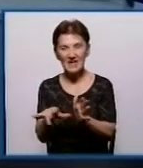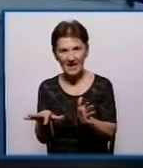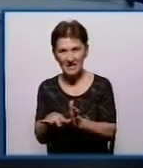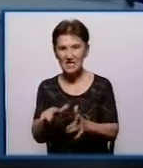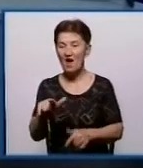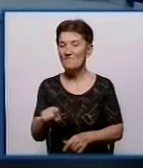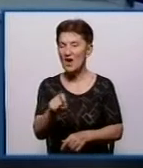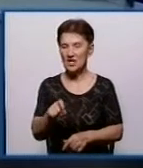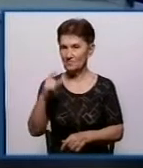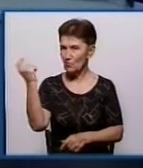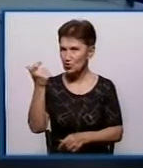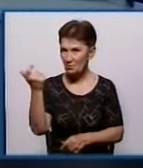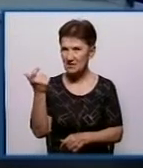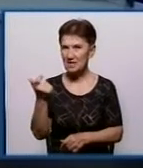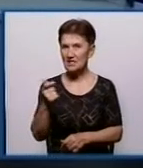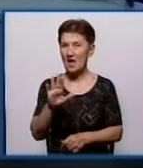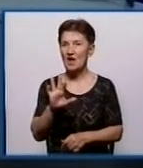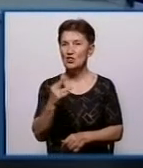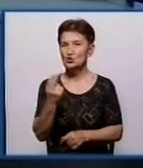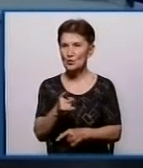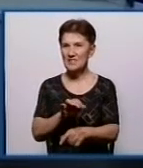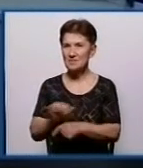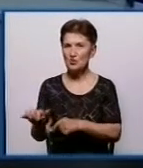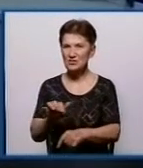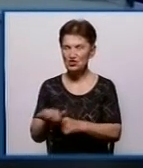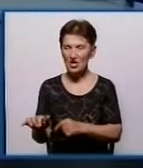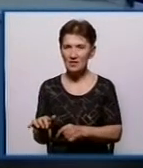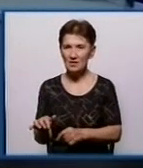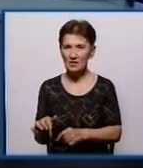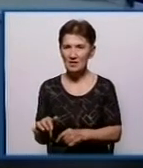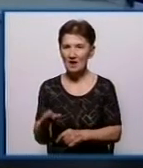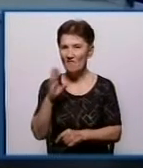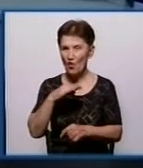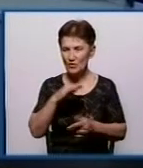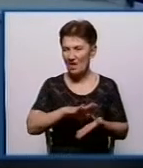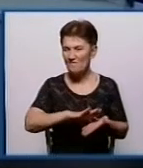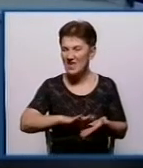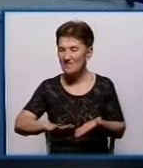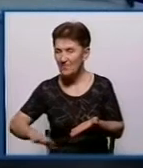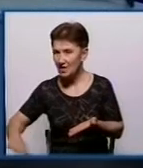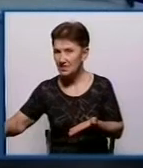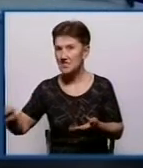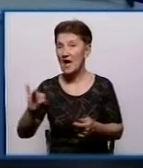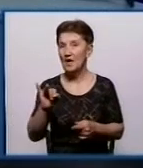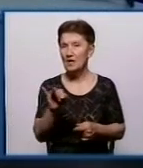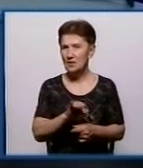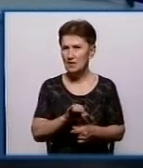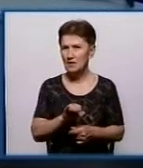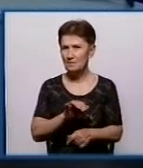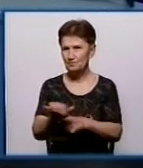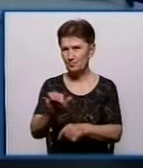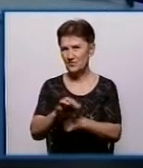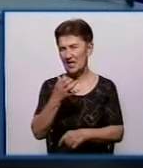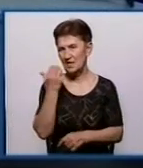газовому господарстві, проблематику в системі водопостачання, водовідведення та в системі постачання тепла.